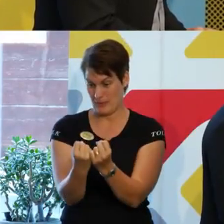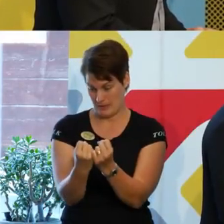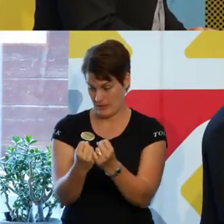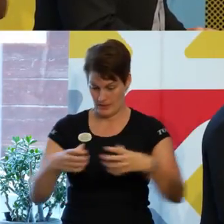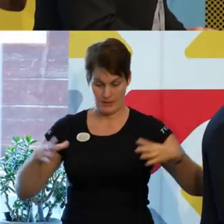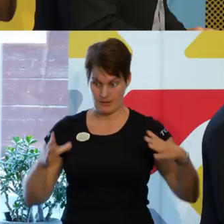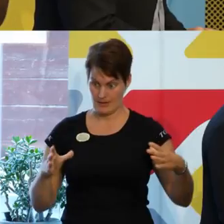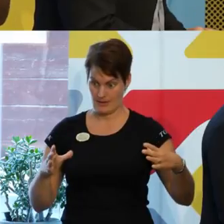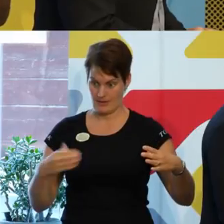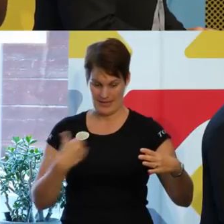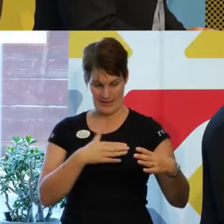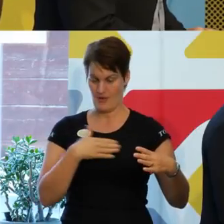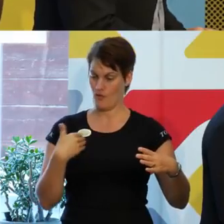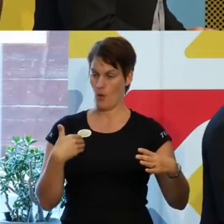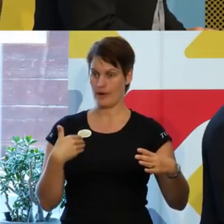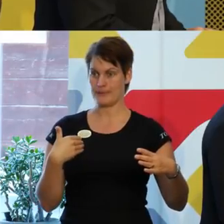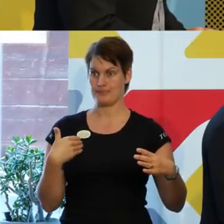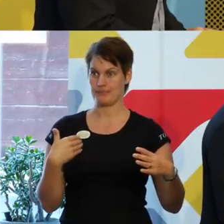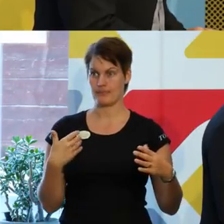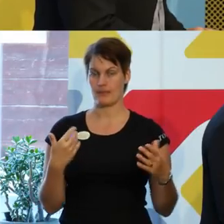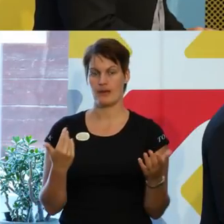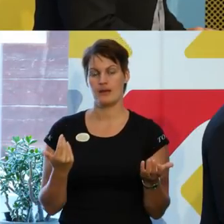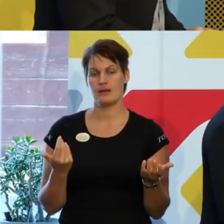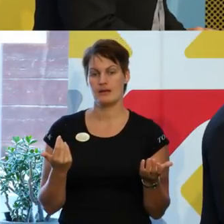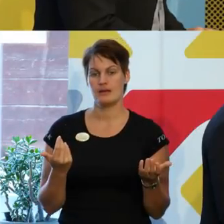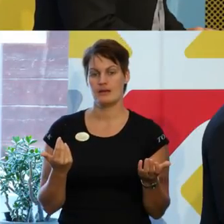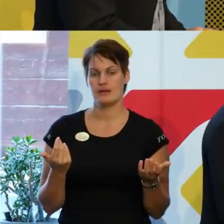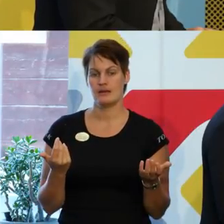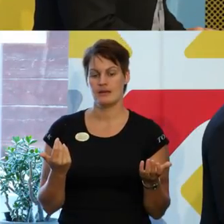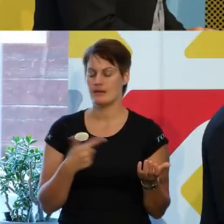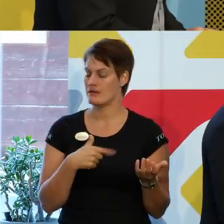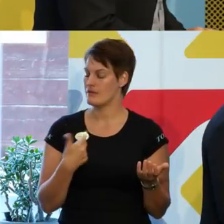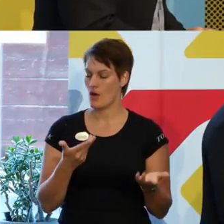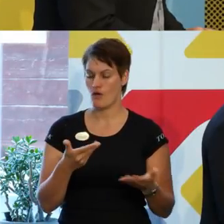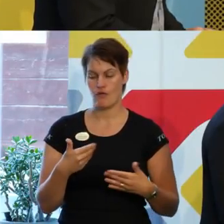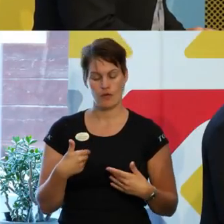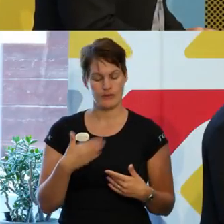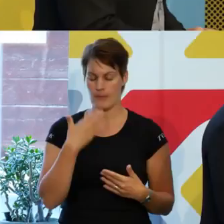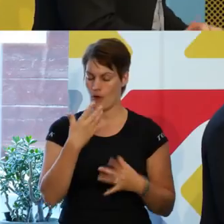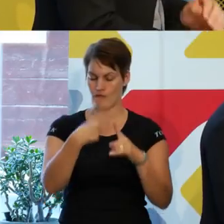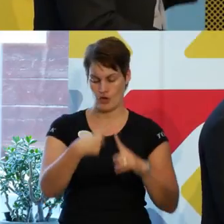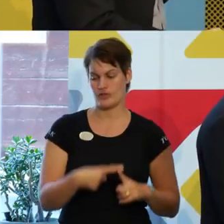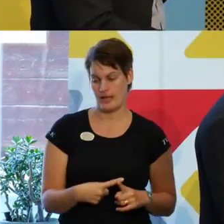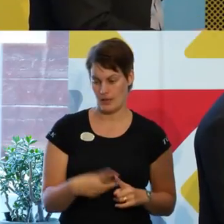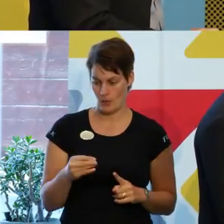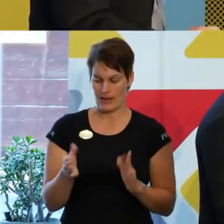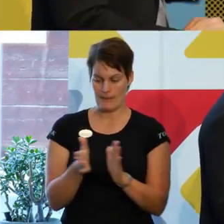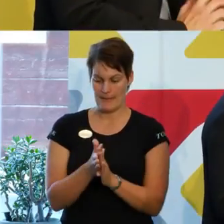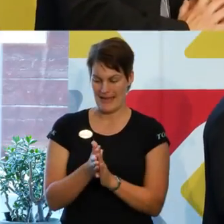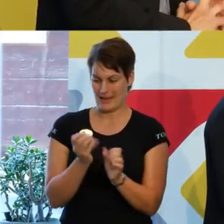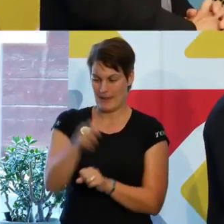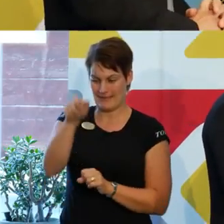ju då i Båstad fått en stor tillgång genom en medarbetare som ska jobba